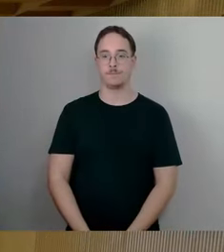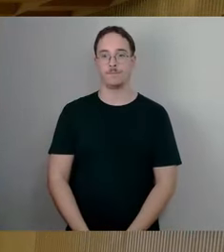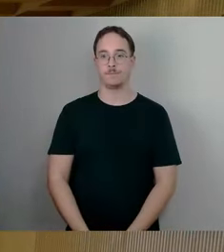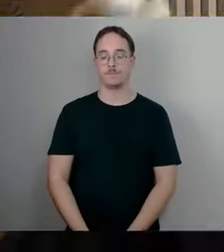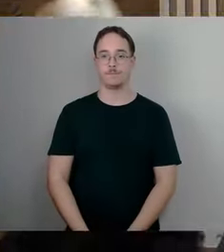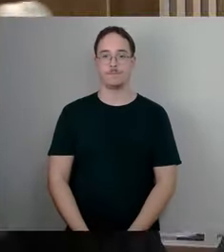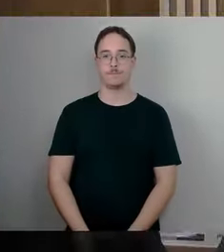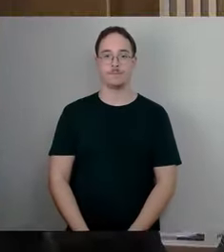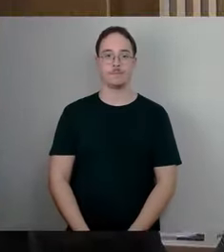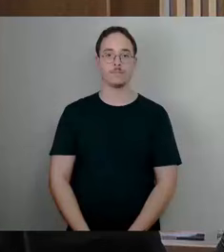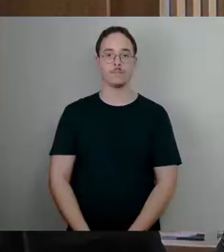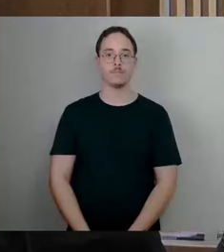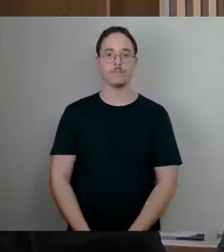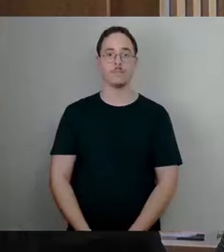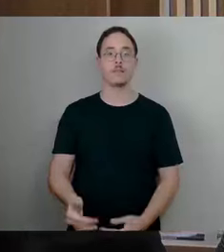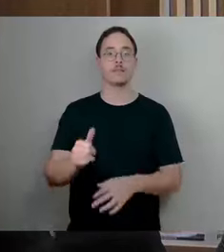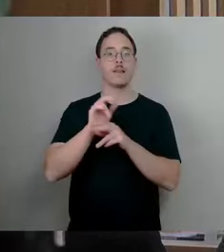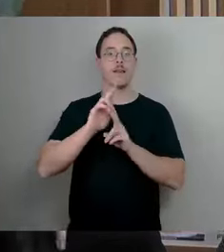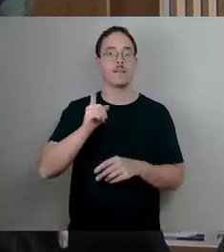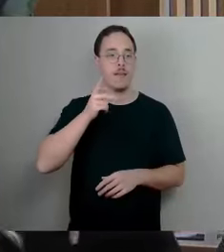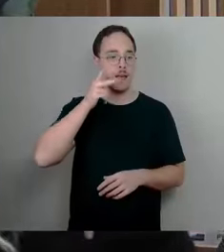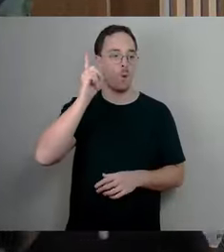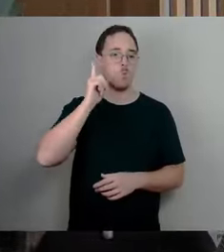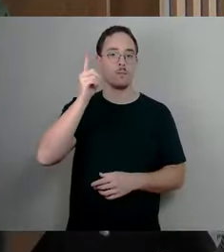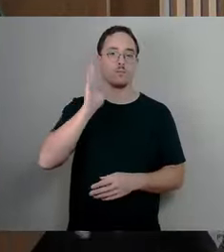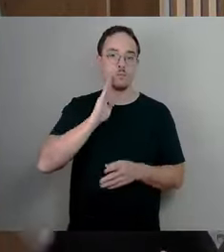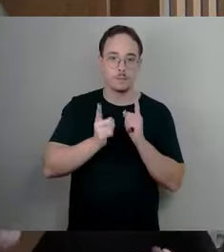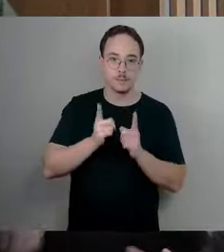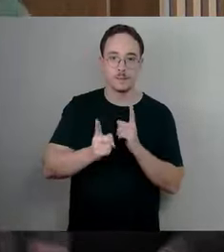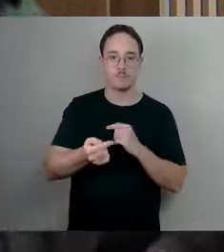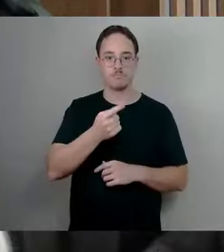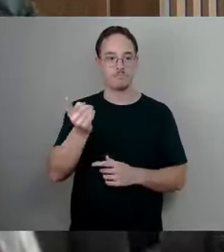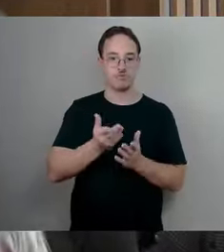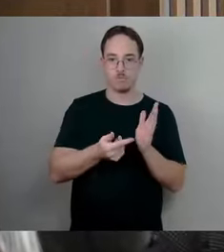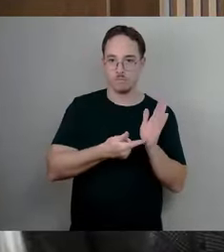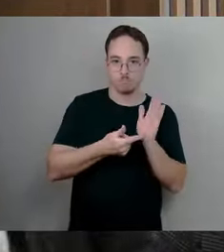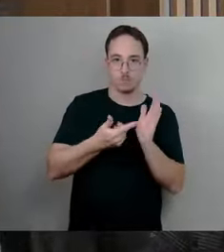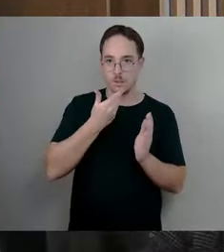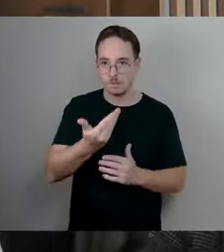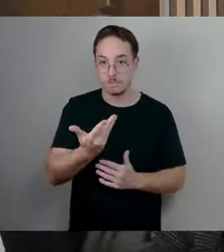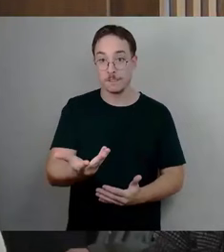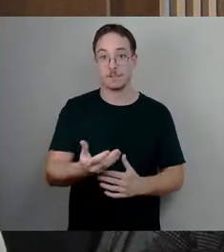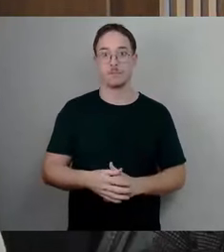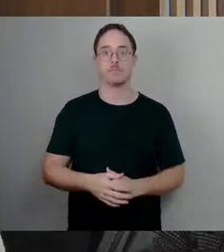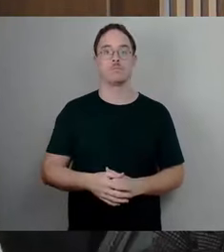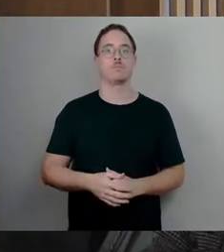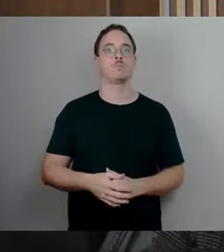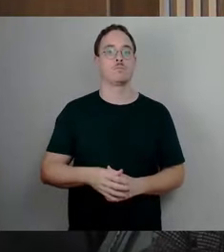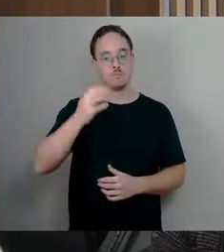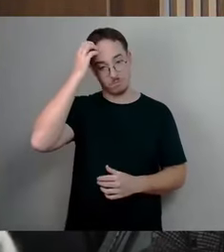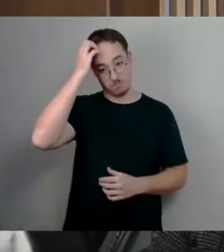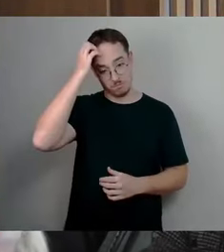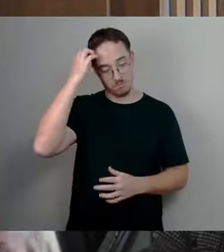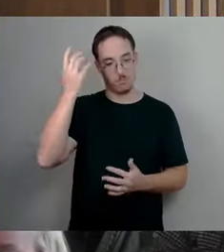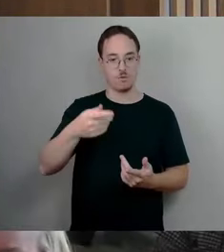Sehr geehrter Herr Oberbürgermeister, Sie haben angekündigt, zwar es ging ja gerade um die Schule, aber die Grundlagen für die Schule werden in der Kita gelegt, den Stadtratsbeschluss zur